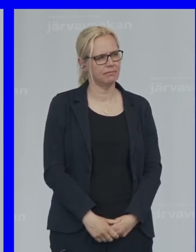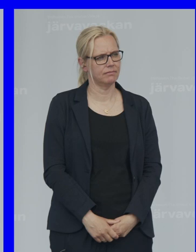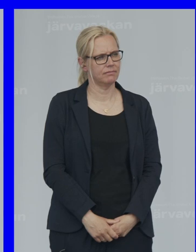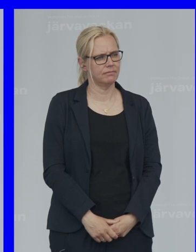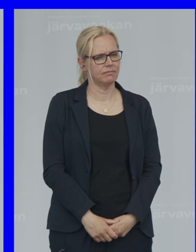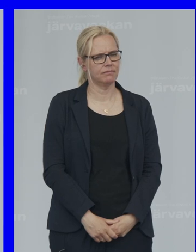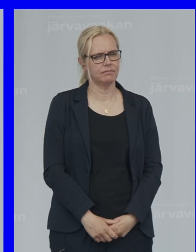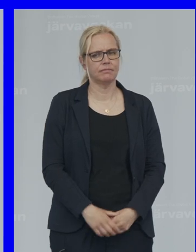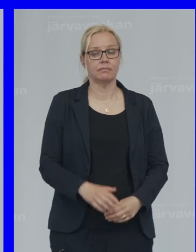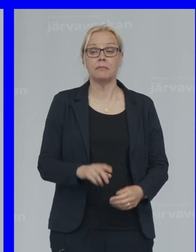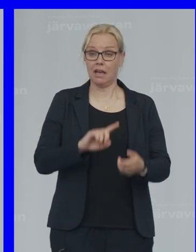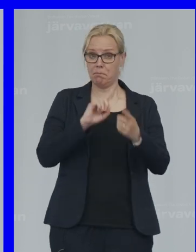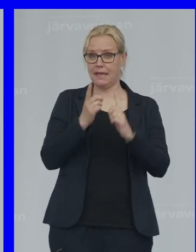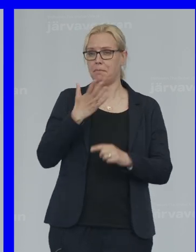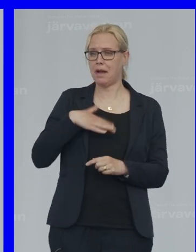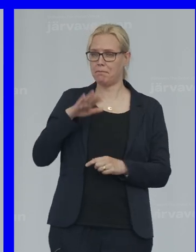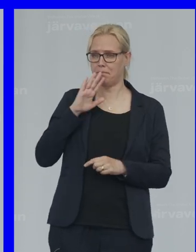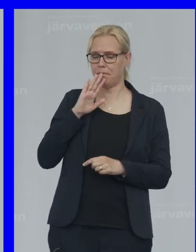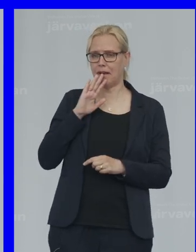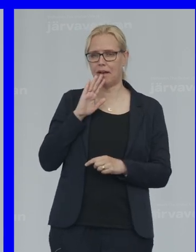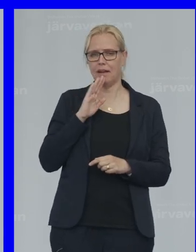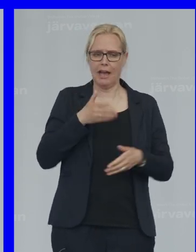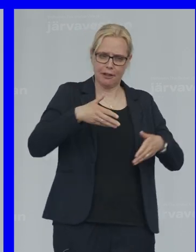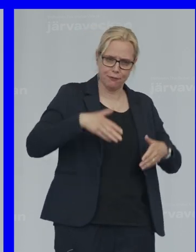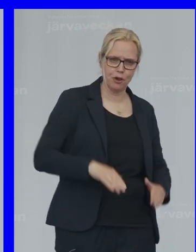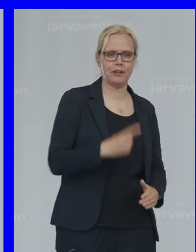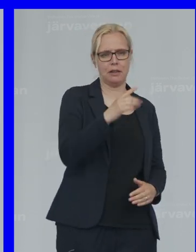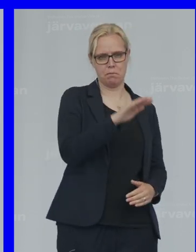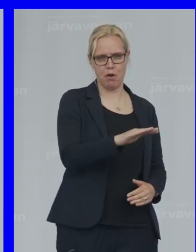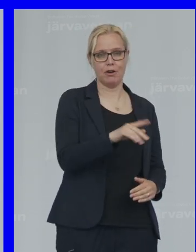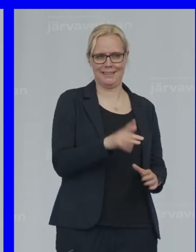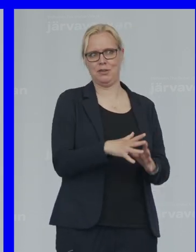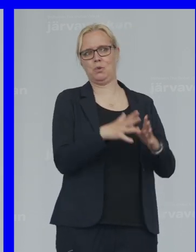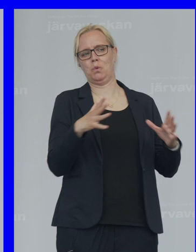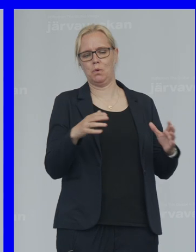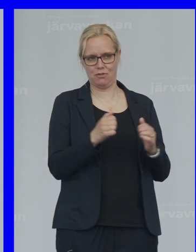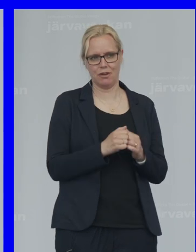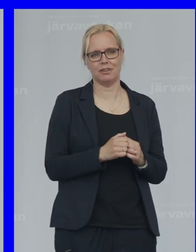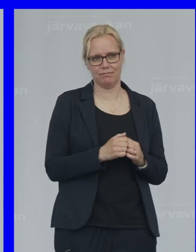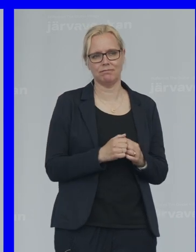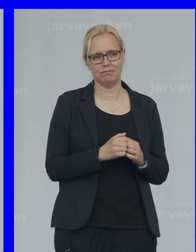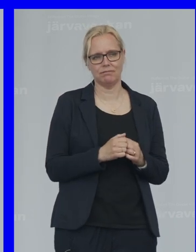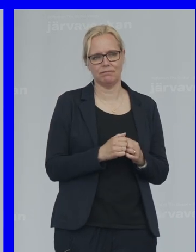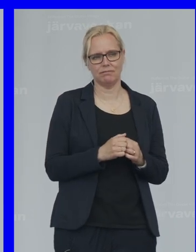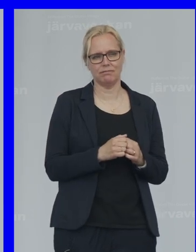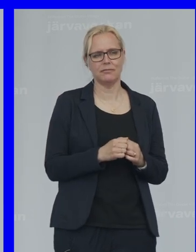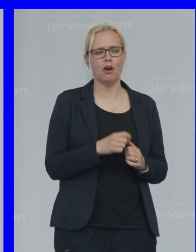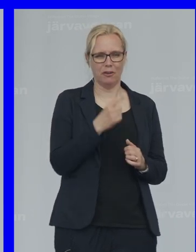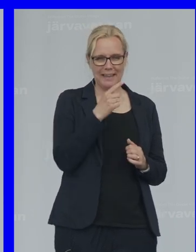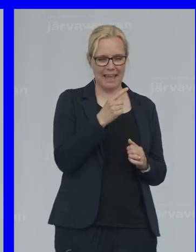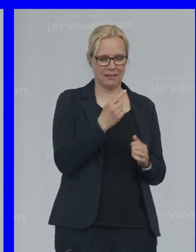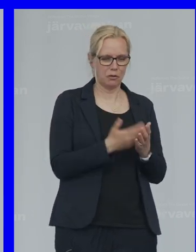Att bli mamma Att föda ett barn Är stort Och det är en av de